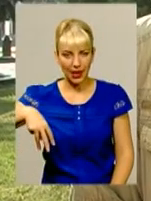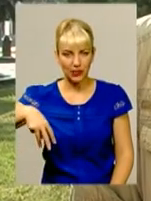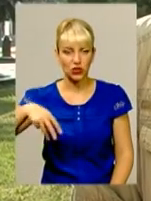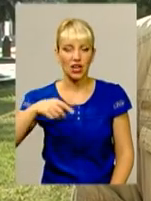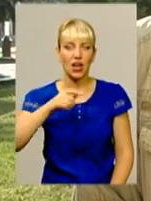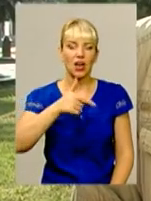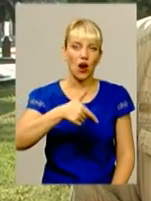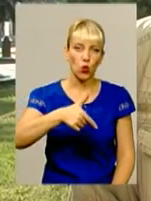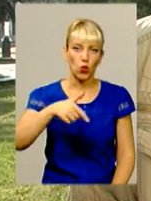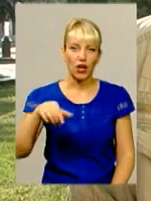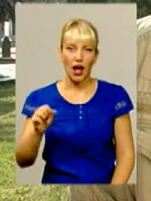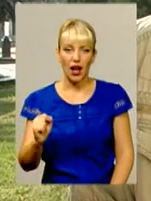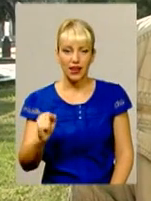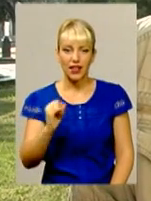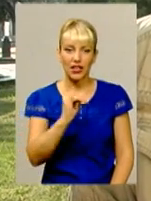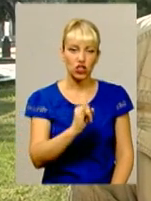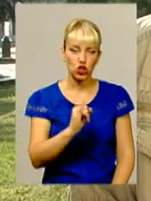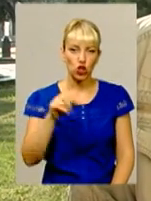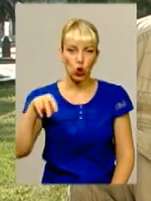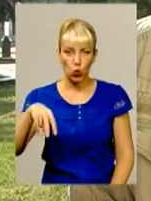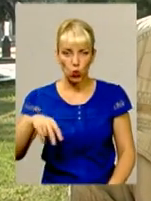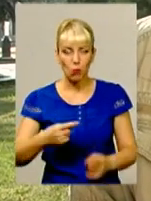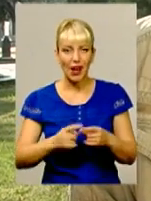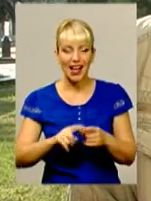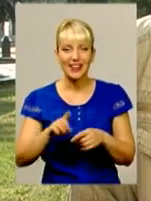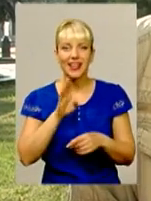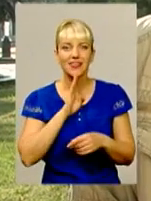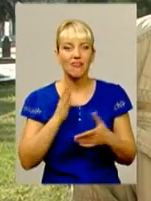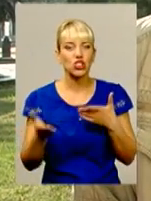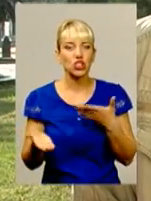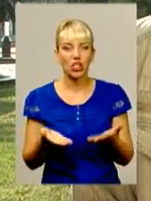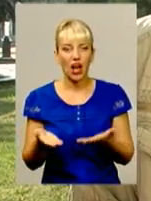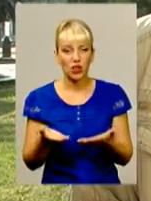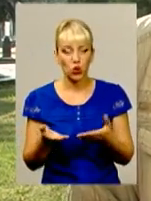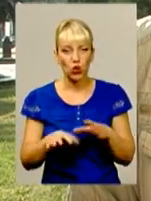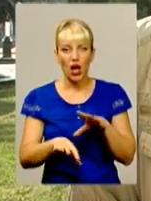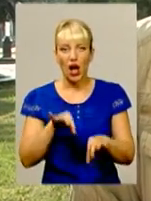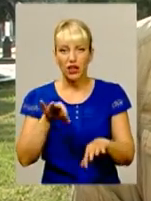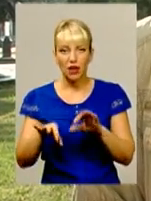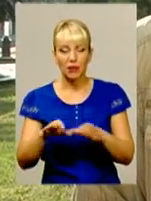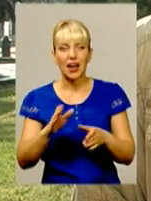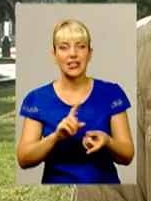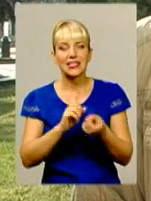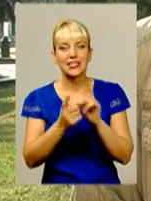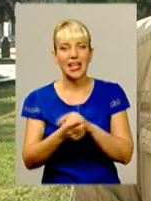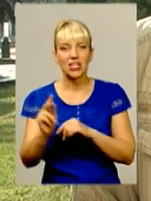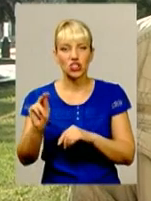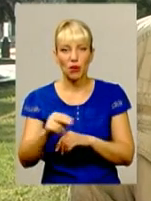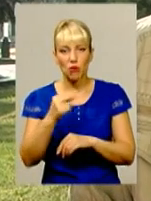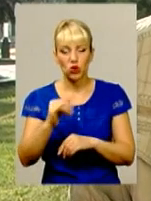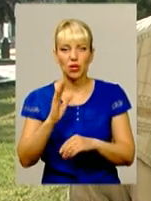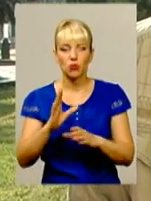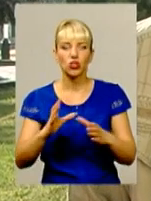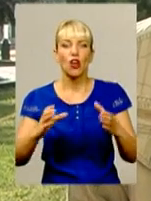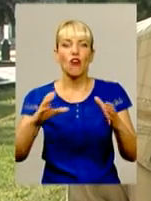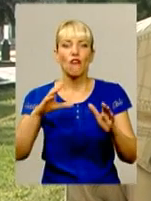Горгулька Анна і Ільчик Любава. Це дівчі, які отобралися, чемпіонками і будуть в составі зборної команди